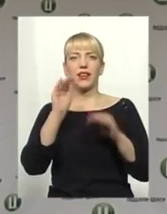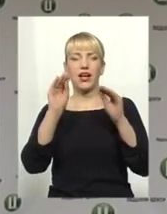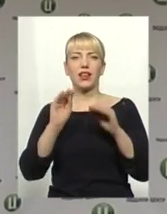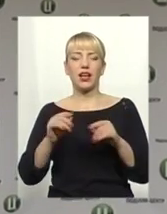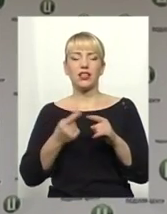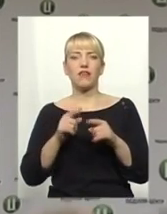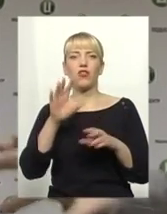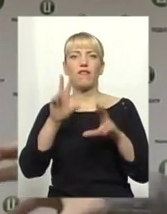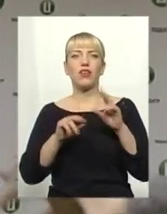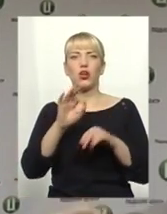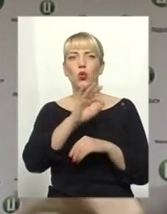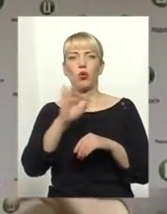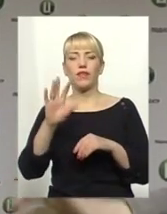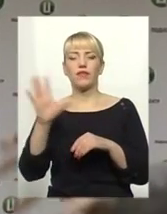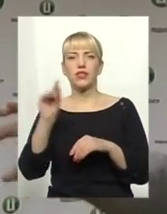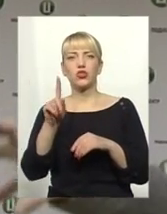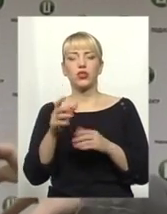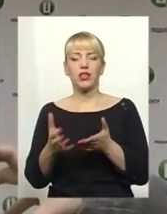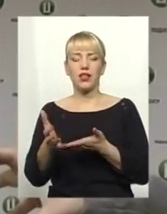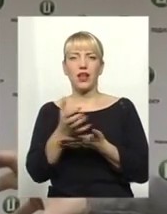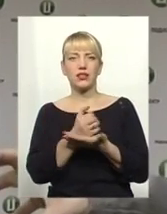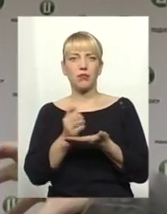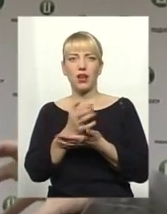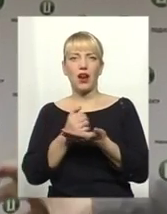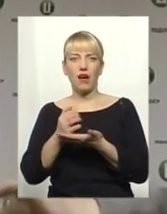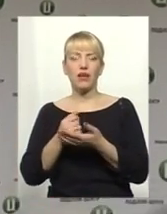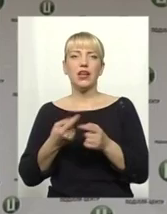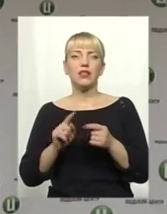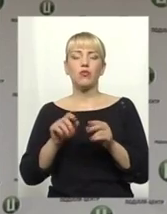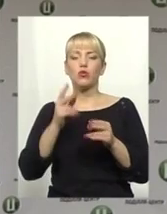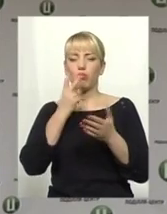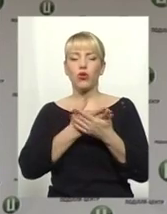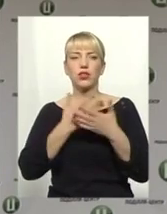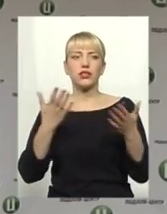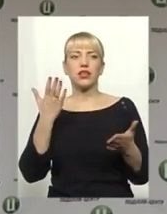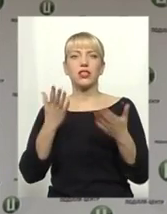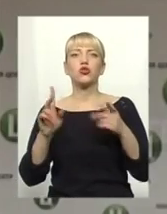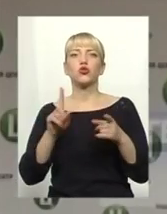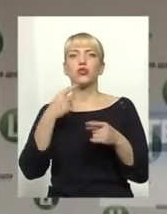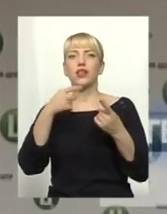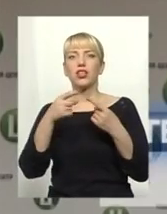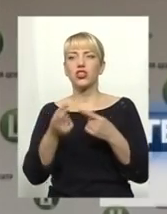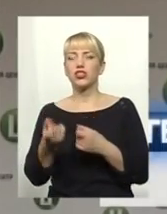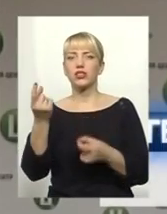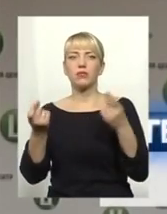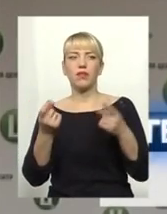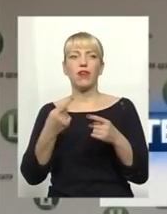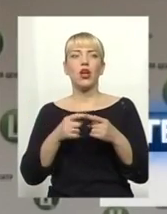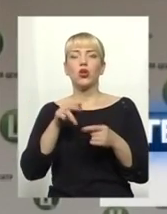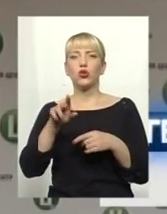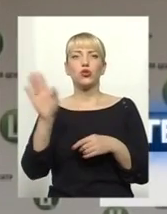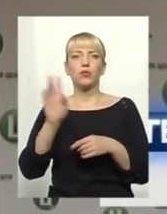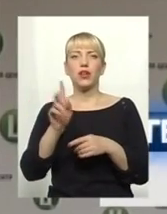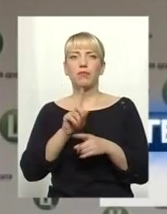нульова. Тобто все те, що ти назбирав, ти можеш показати, що потім, якщо щось інше вспливе, до тебе не прийшли як мінімум